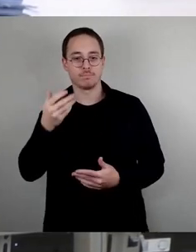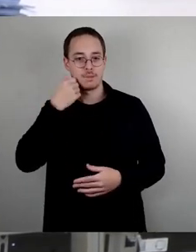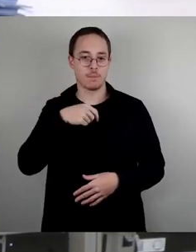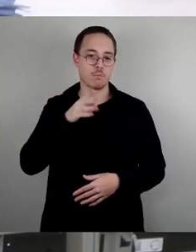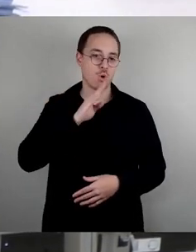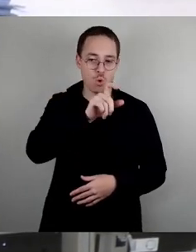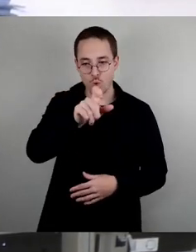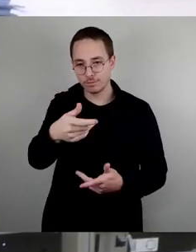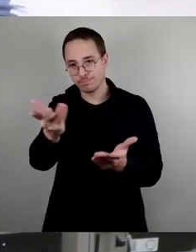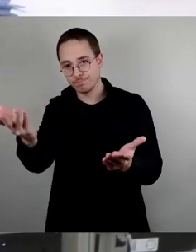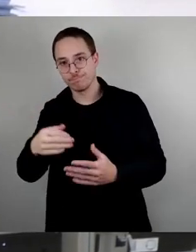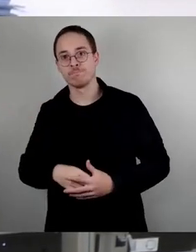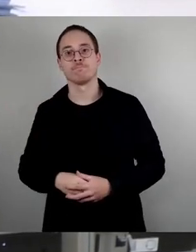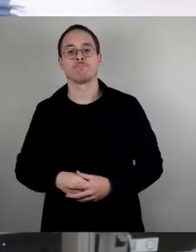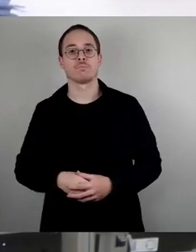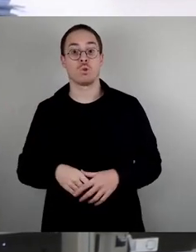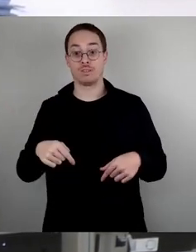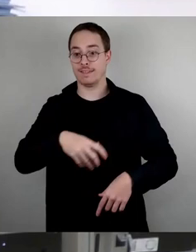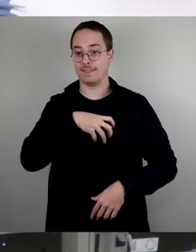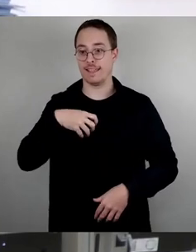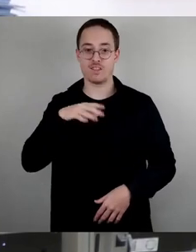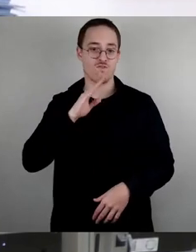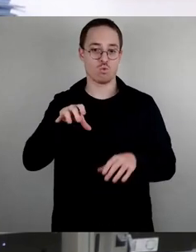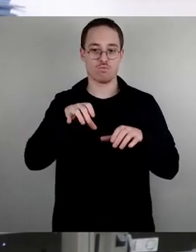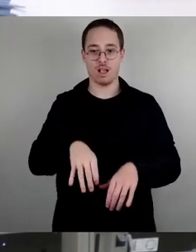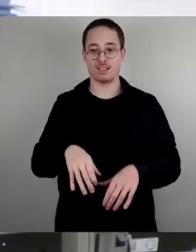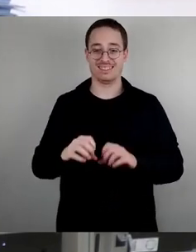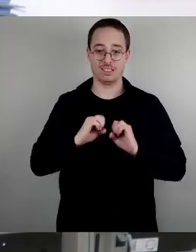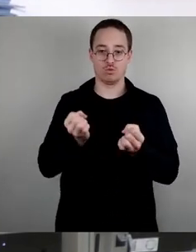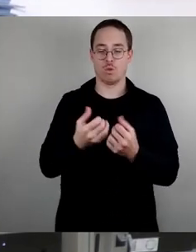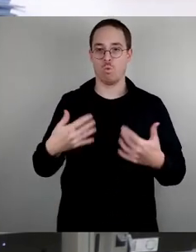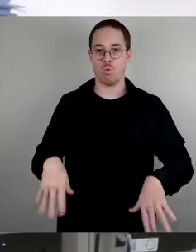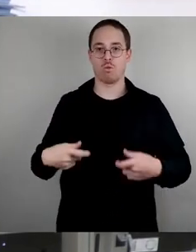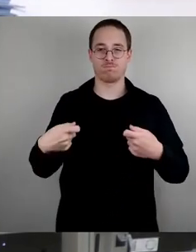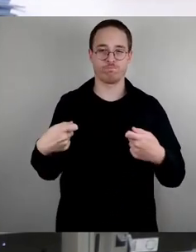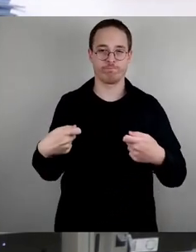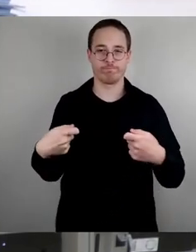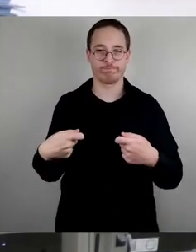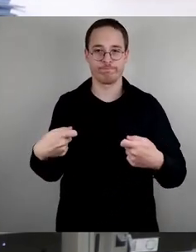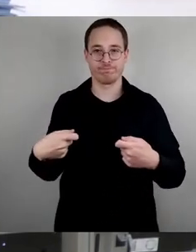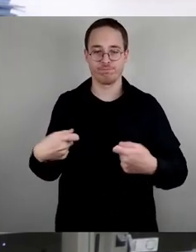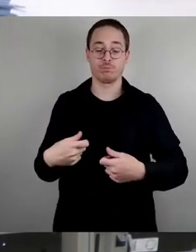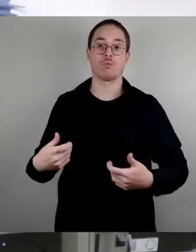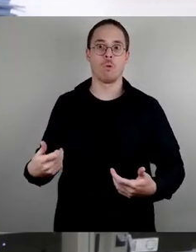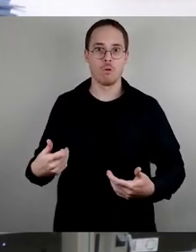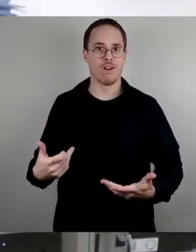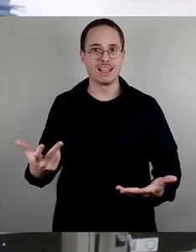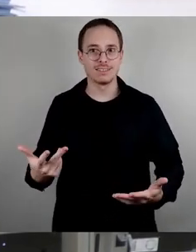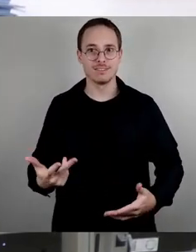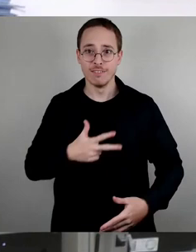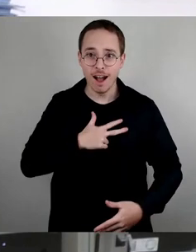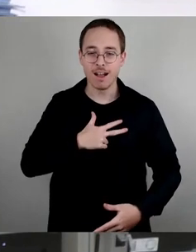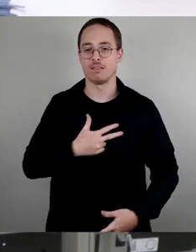dem Dresdner Wohnungsmarkt ist angespannt. Punkt. Überraschung. Dies stellt die SPD in ihrem Antrag mal so ganz